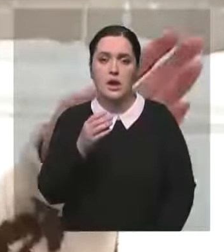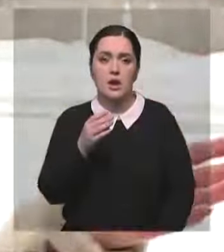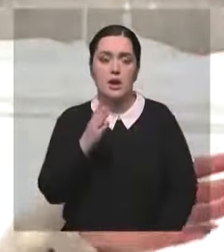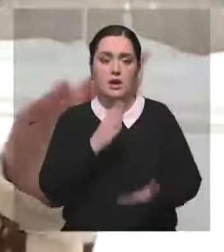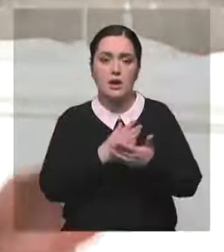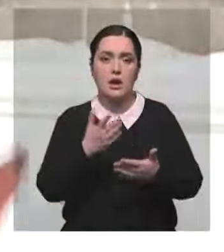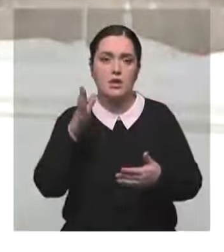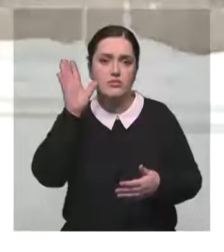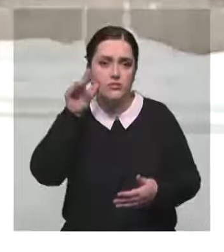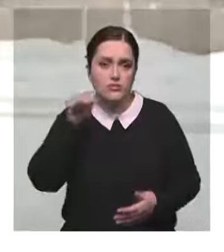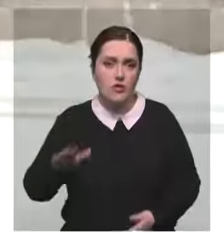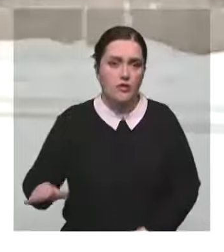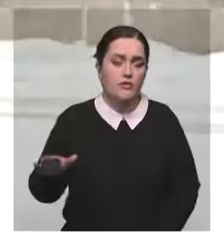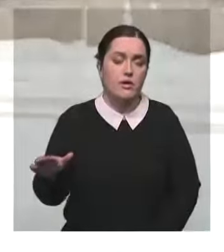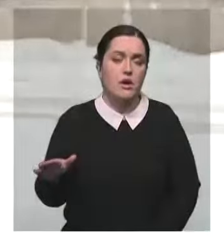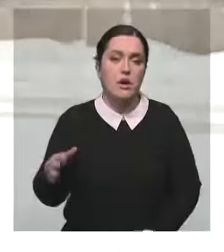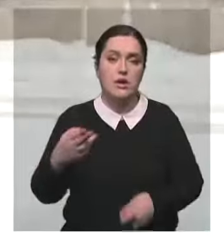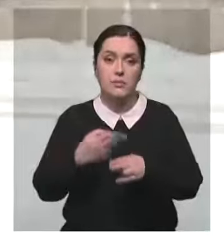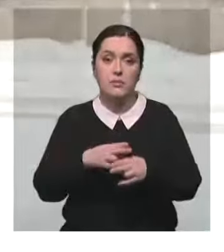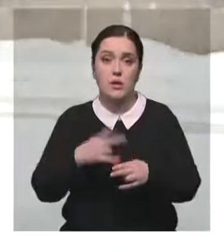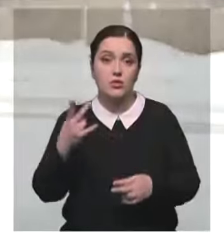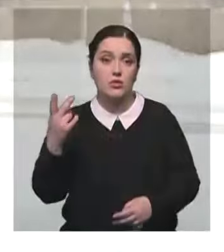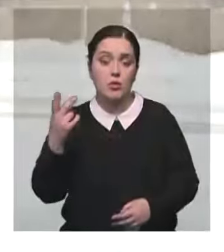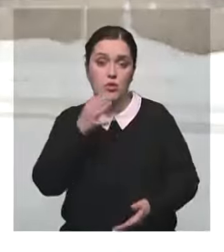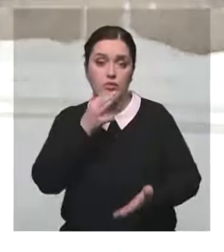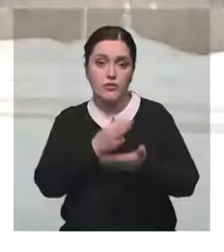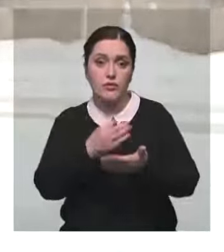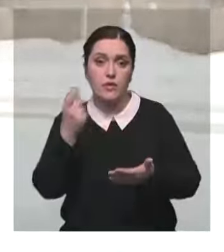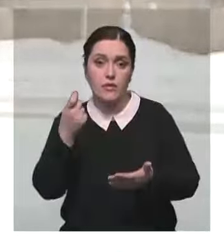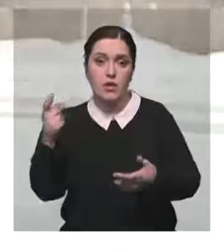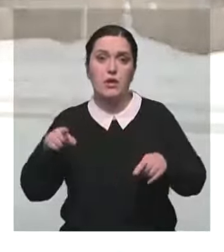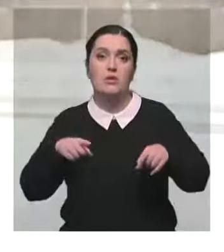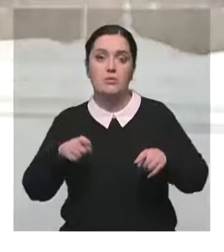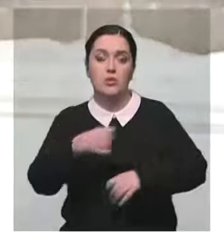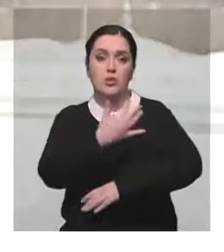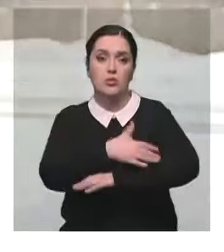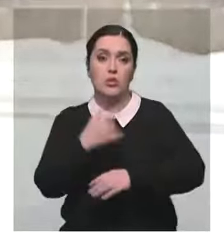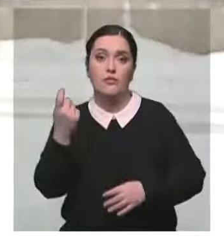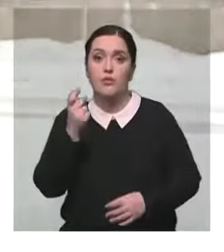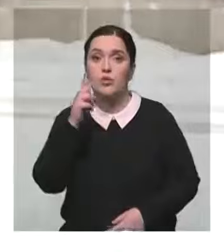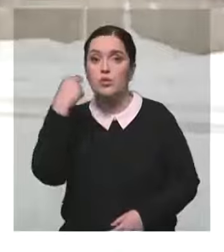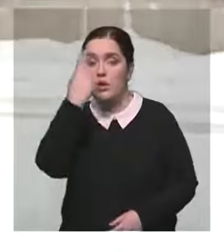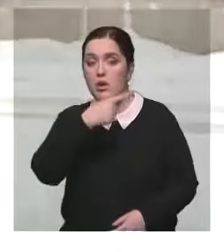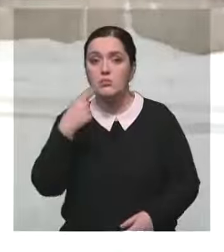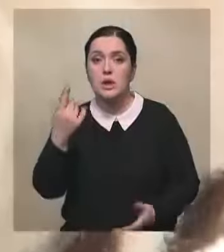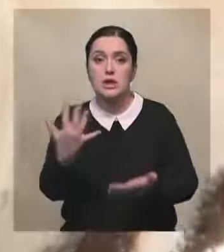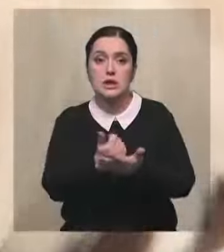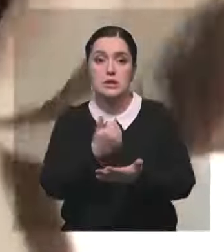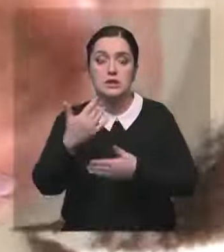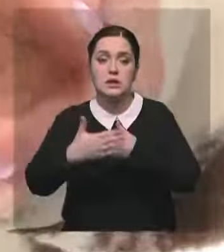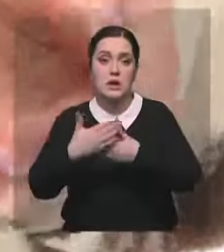собак, относящихся к особой ответственности владельца, носящихся по улице, владельцев найти и наказать невозможно.